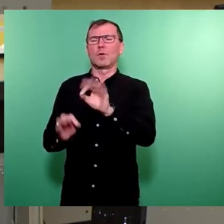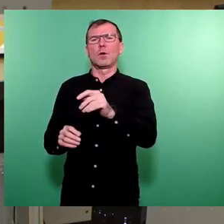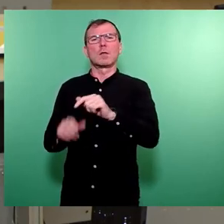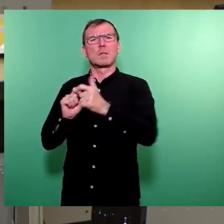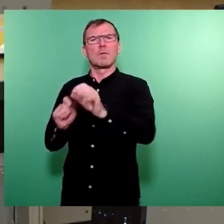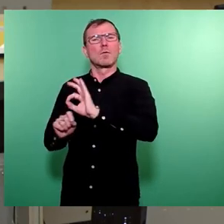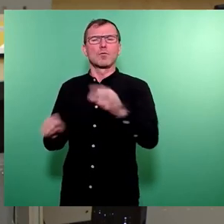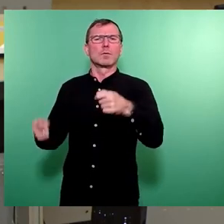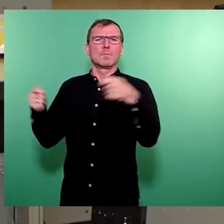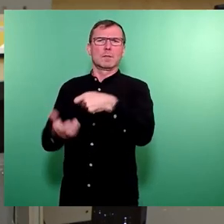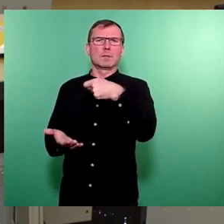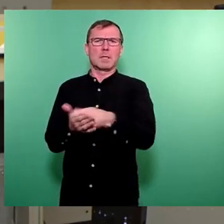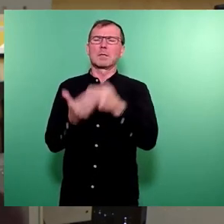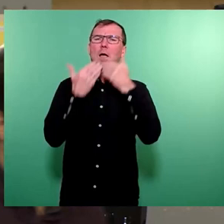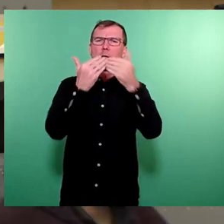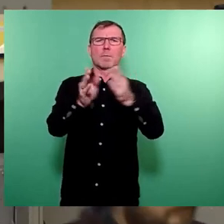investiertes Geld. Vielen Dank.